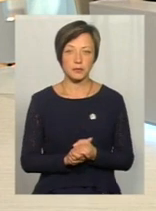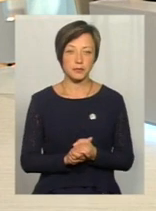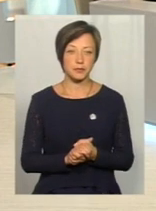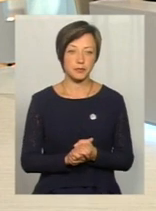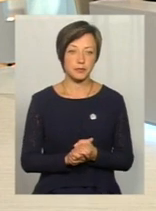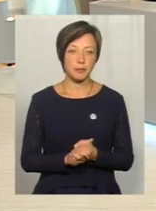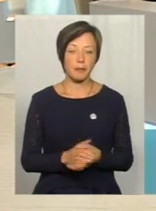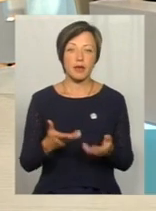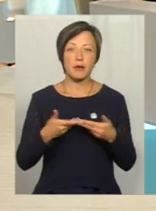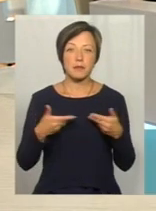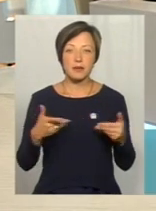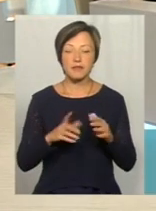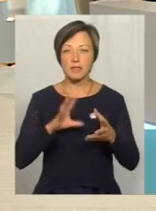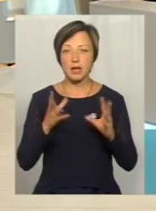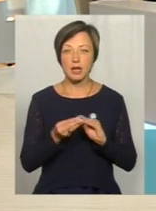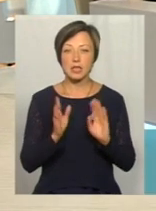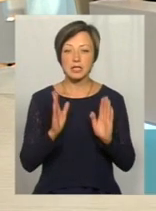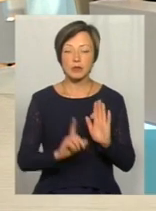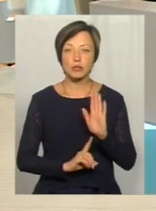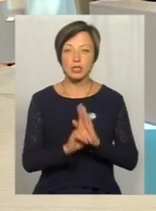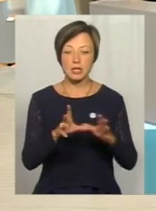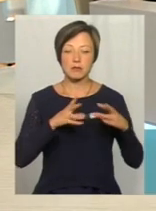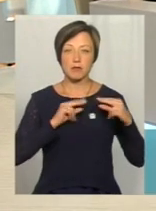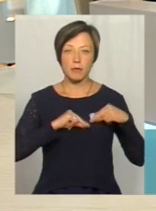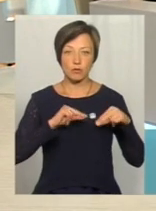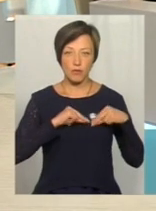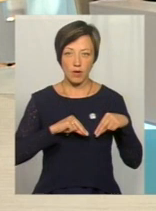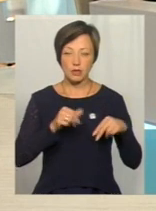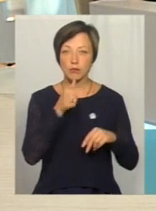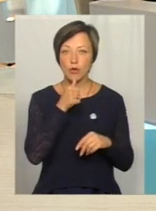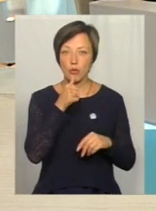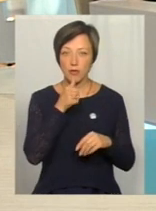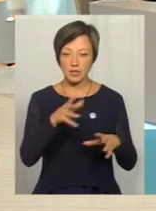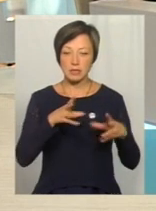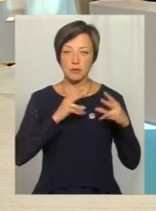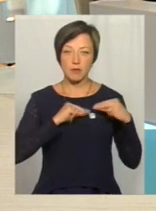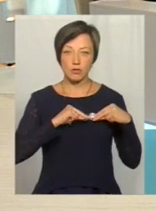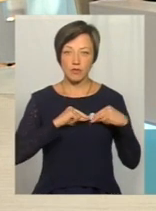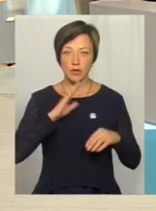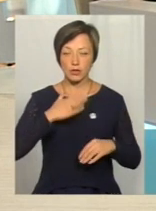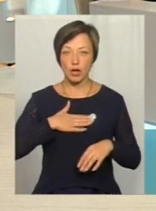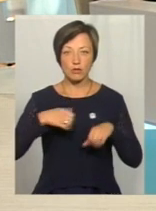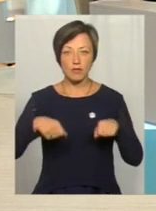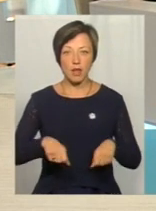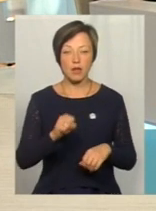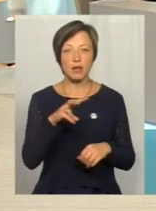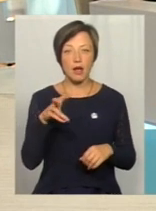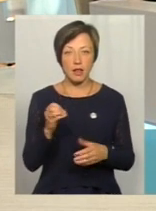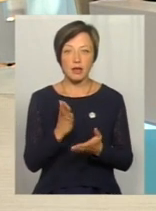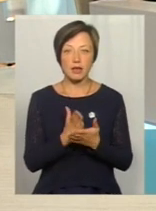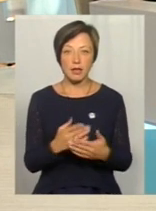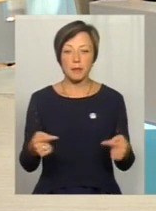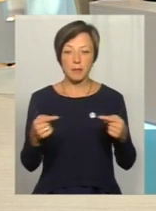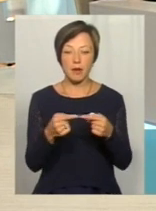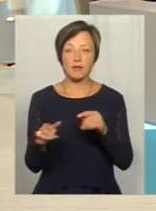Ми, взагалі, тільки почали співпрацювати, спробувати співпрацювати з нашою владою, але ж таки є. Є